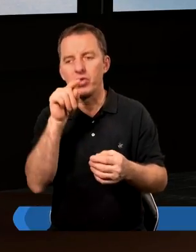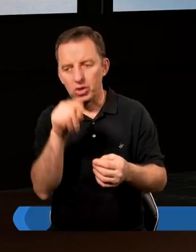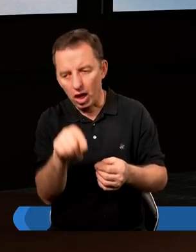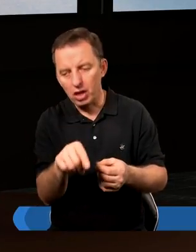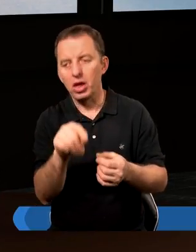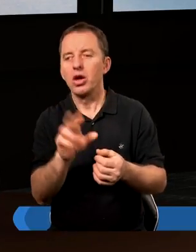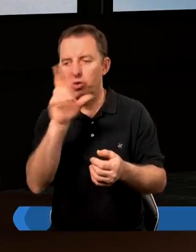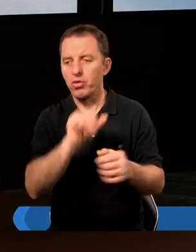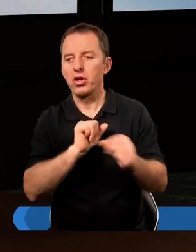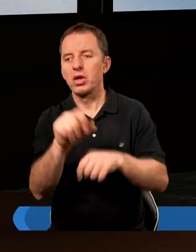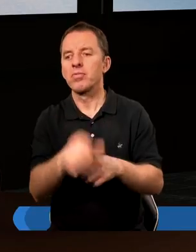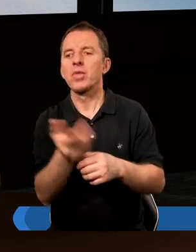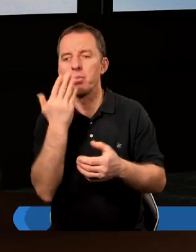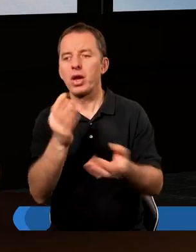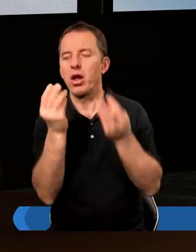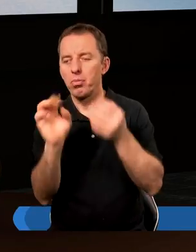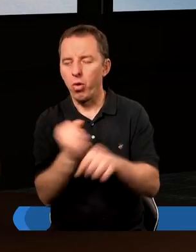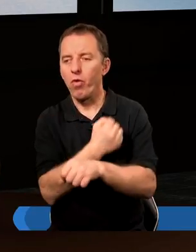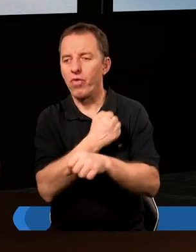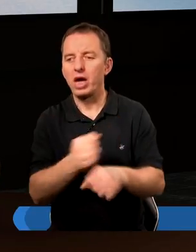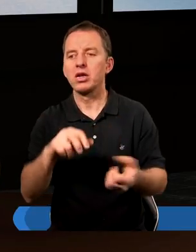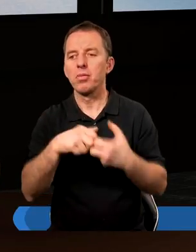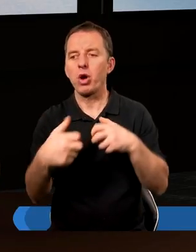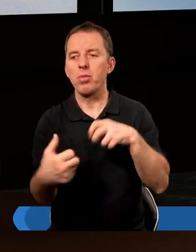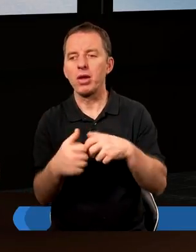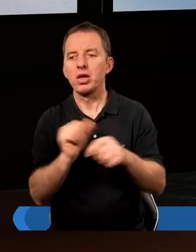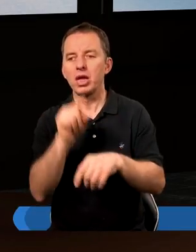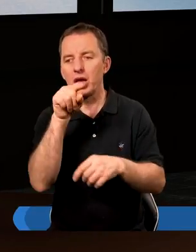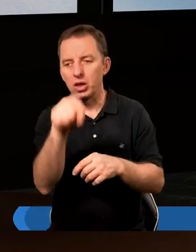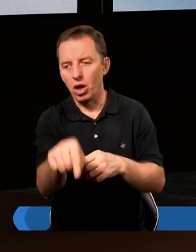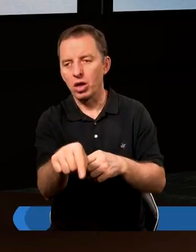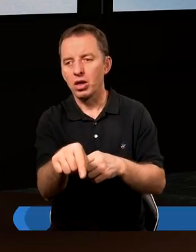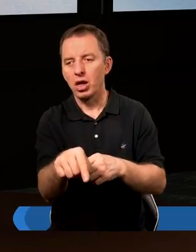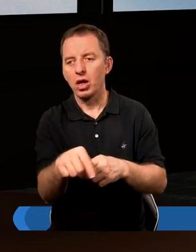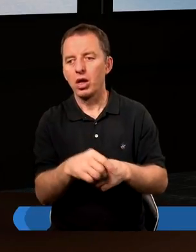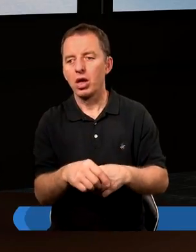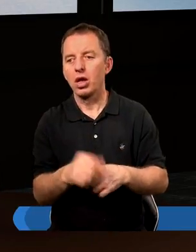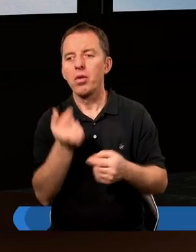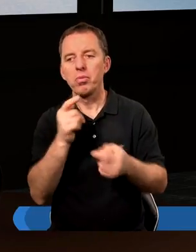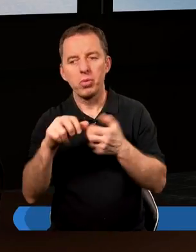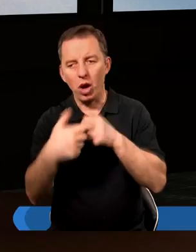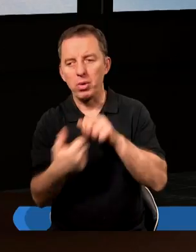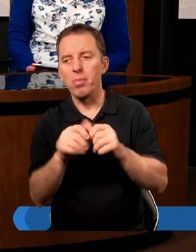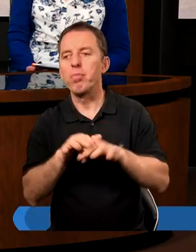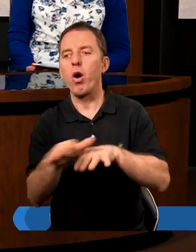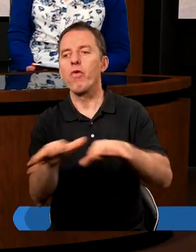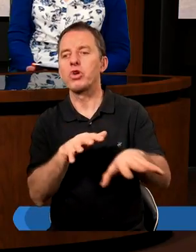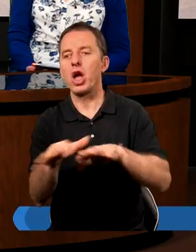wtedy rzeczywiście jest to bardzo poważny kłopot. Jak widać na tym świecie, jest to kłopot bardzo powszechny.